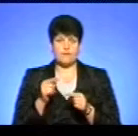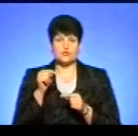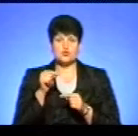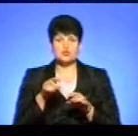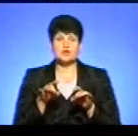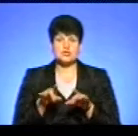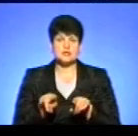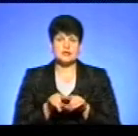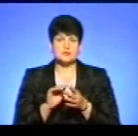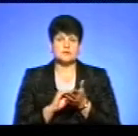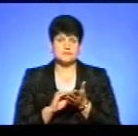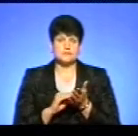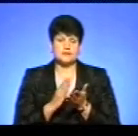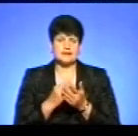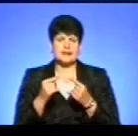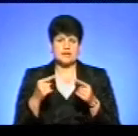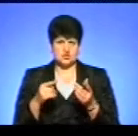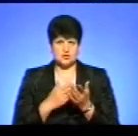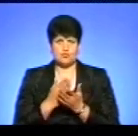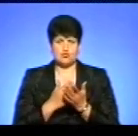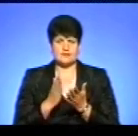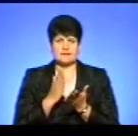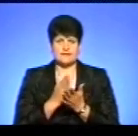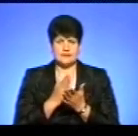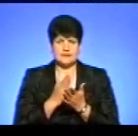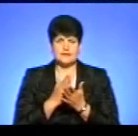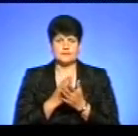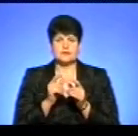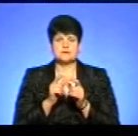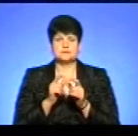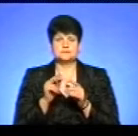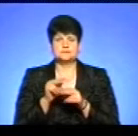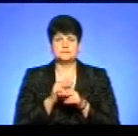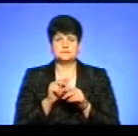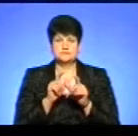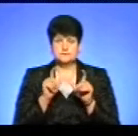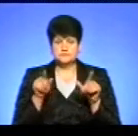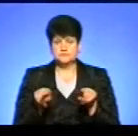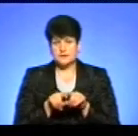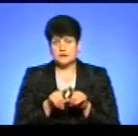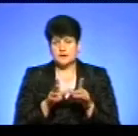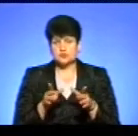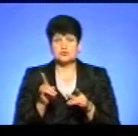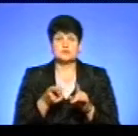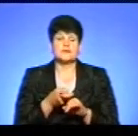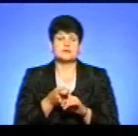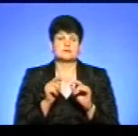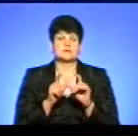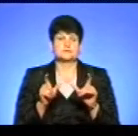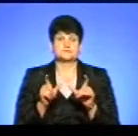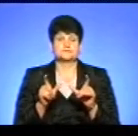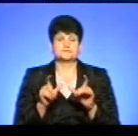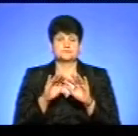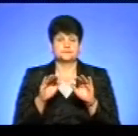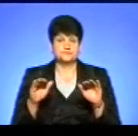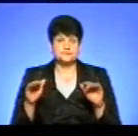рішенні також прописано і на інші послуги, які застосовуються і в лікувальних закладах. Що стосується закладів дошкільної освіти,